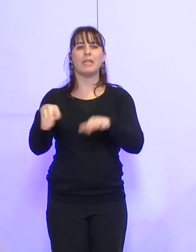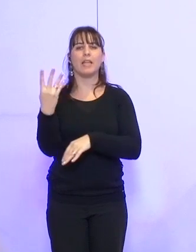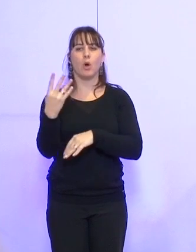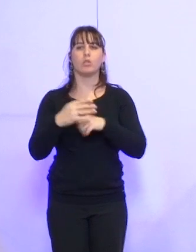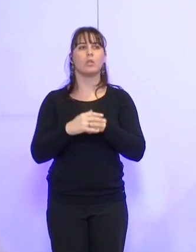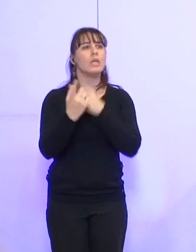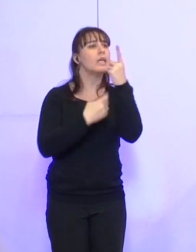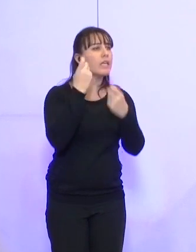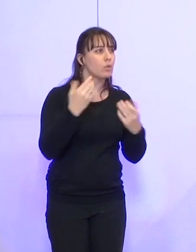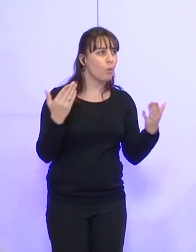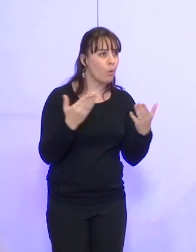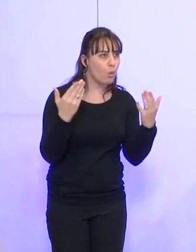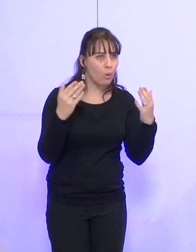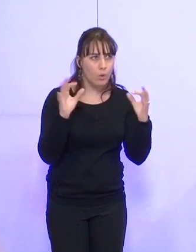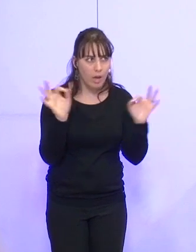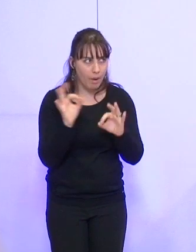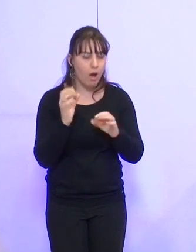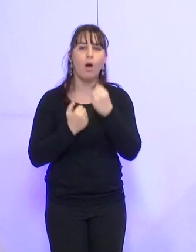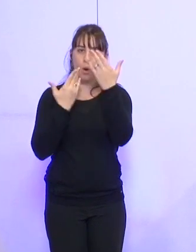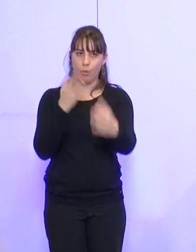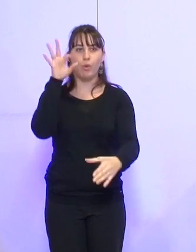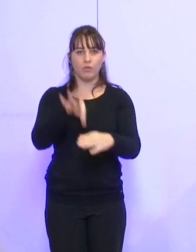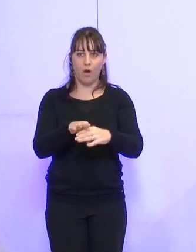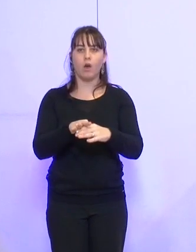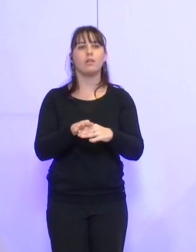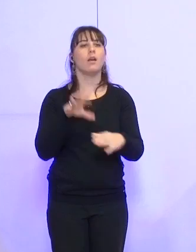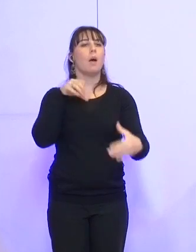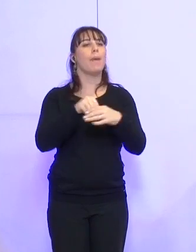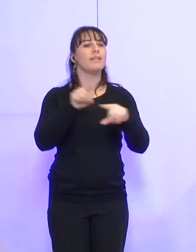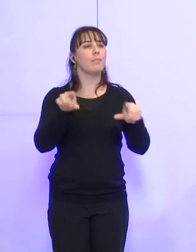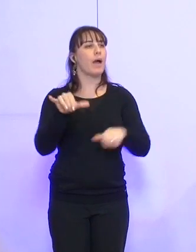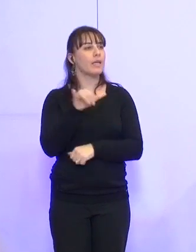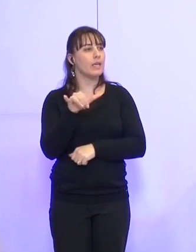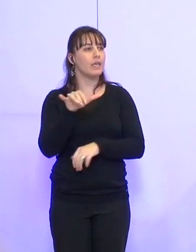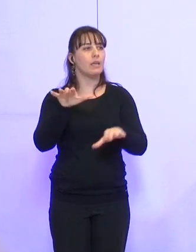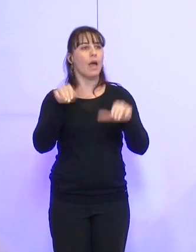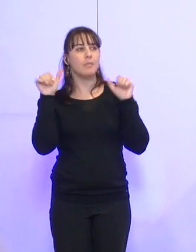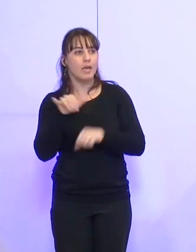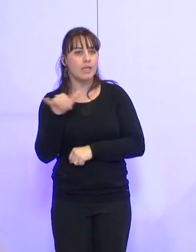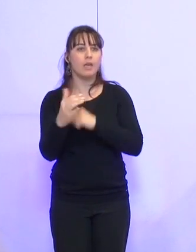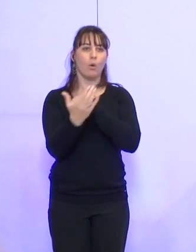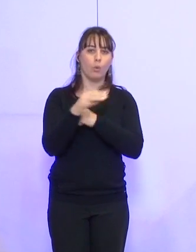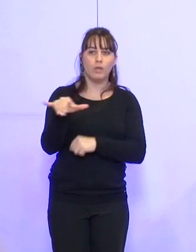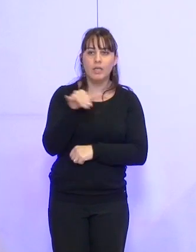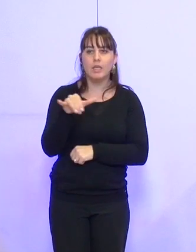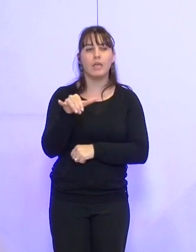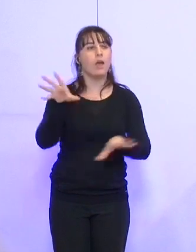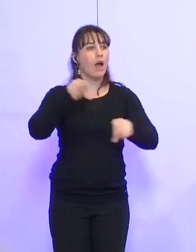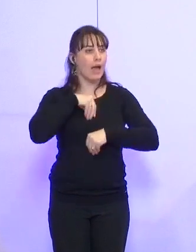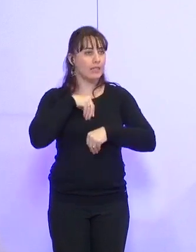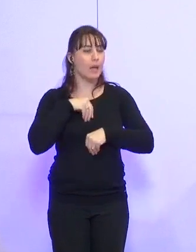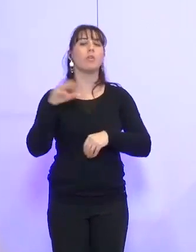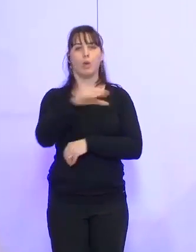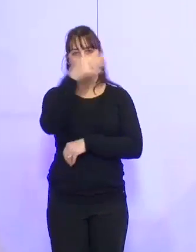Des questions ? Non ? Je la mets au vote. Qui ne prend pas part au vote ? Qui s'abstient ? Qui est contre ? Qui est pour ?